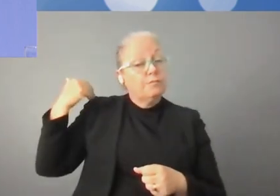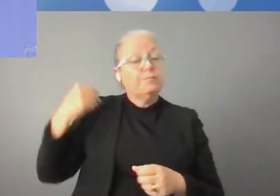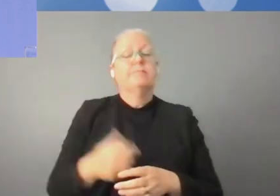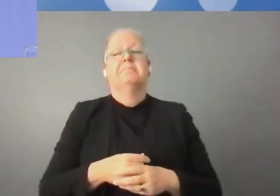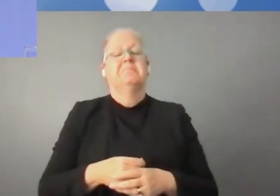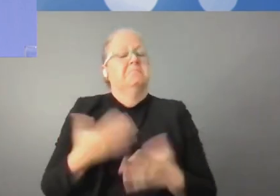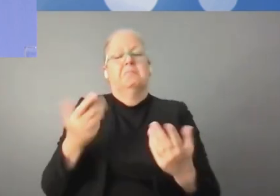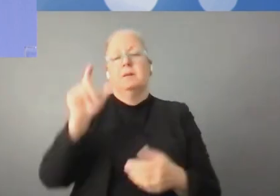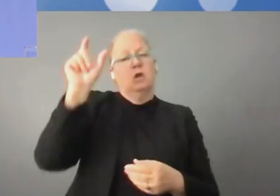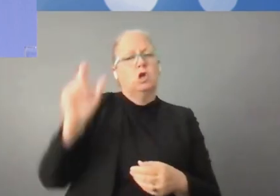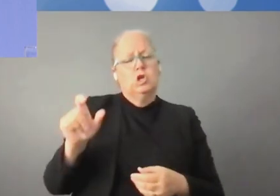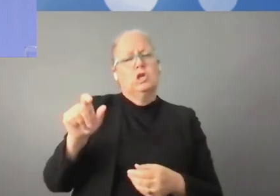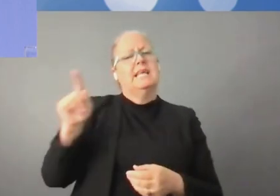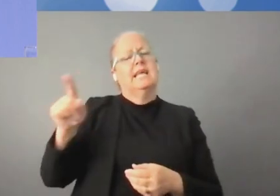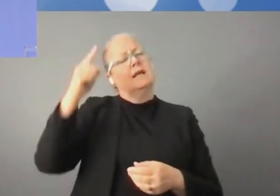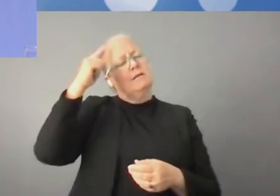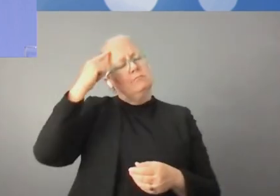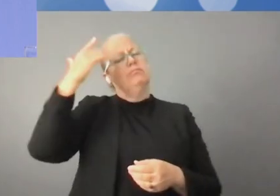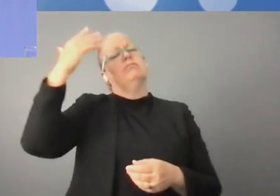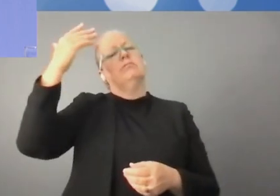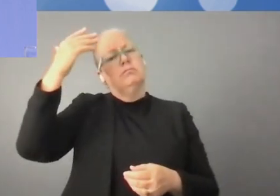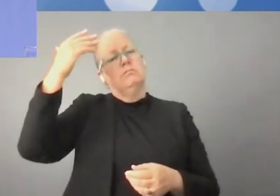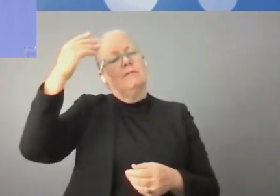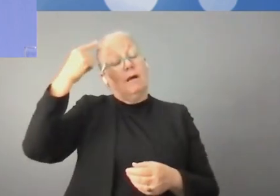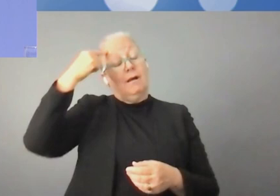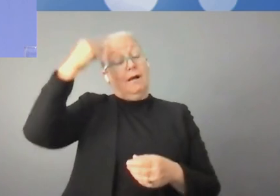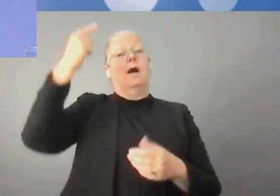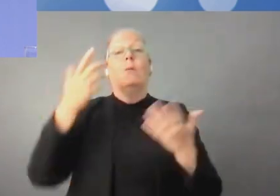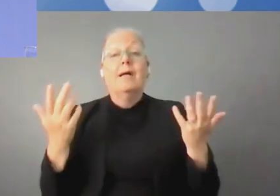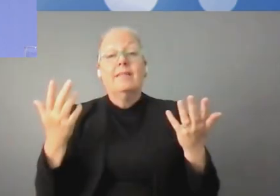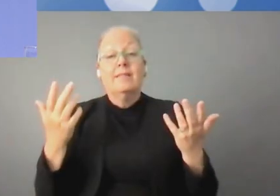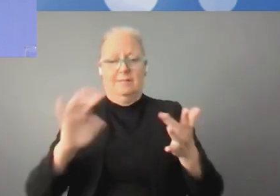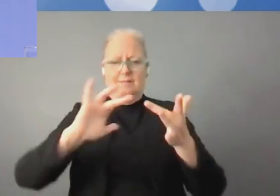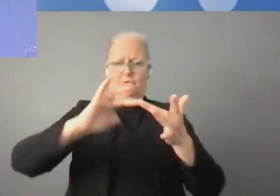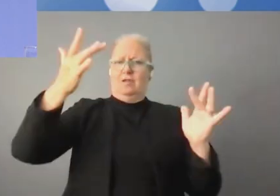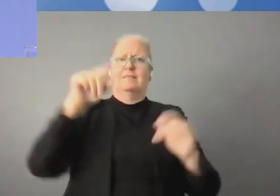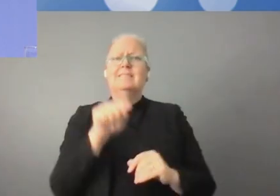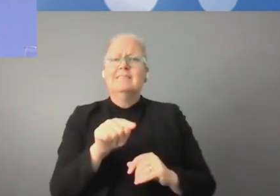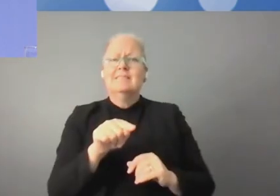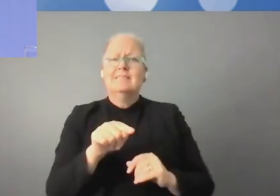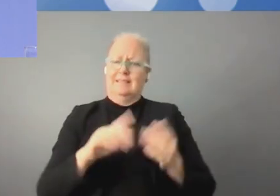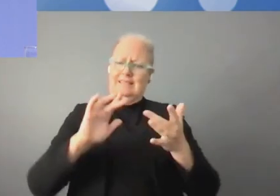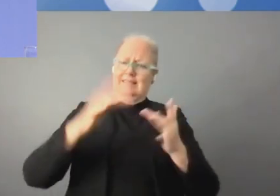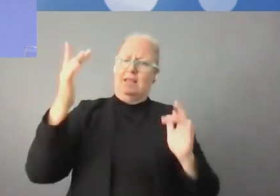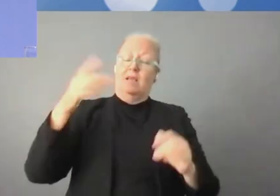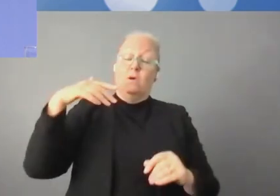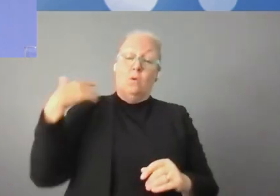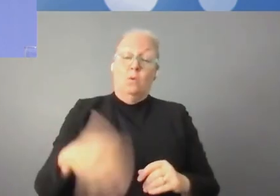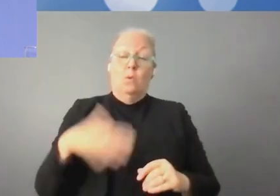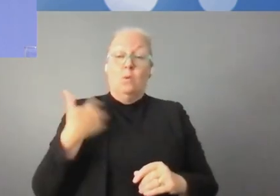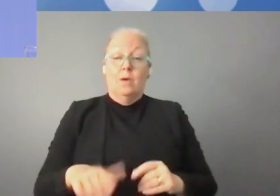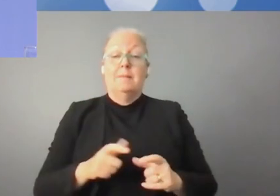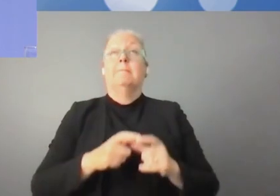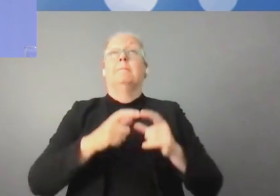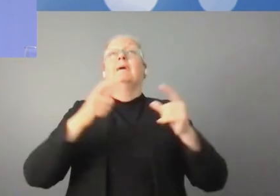la plus grande plateforme d'innovation, d'accès à la culture, de coopération, de croissance économique